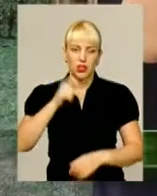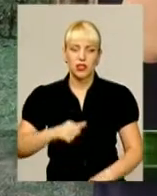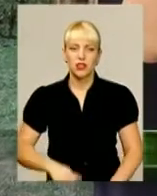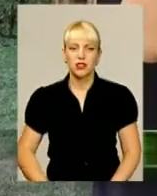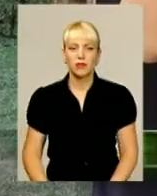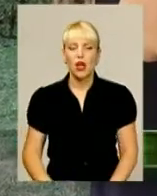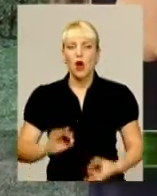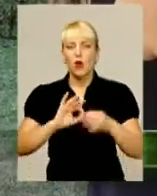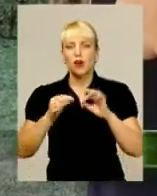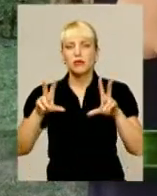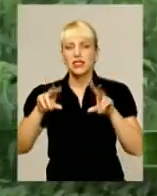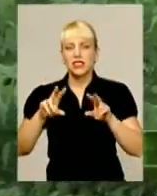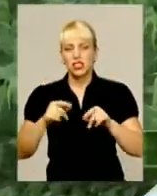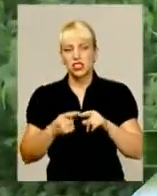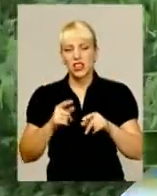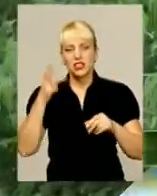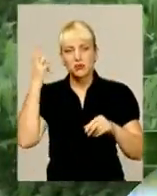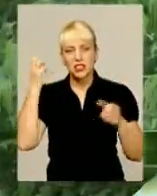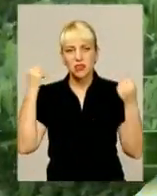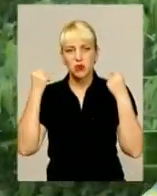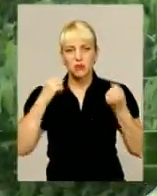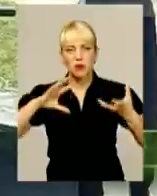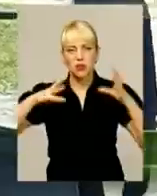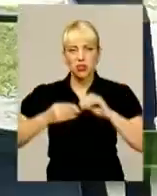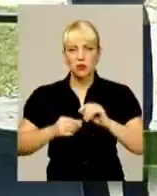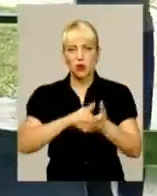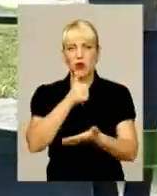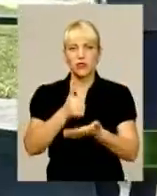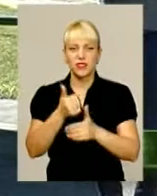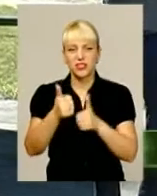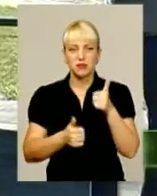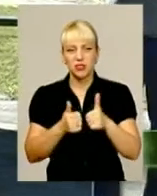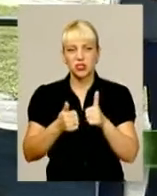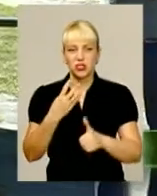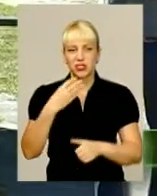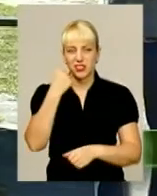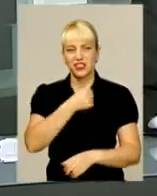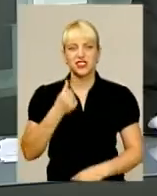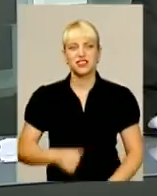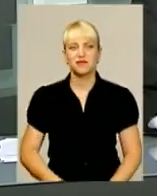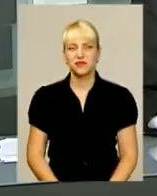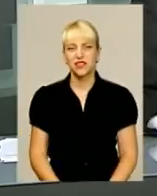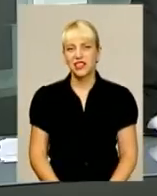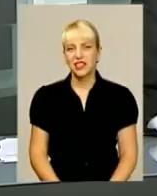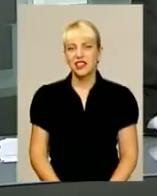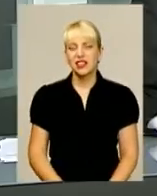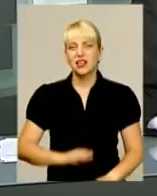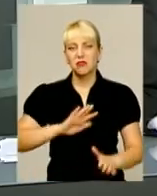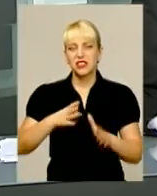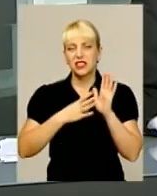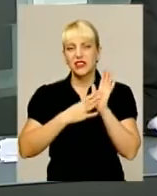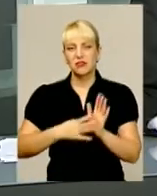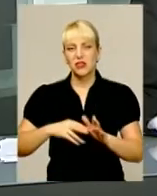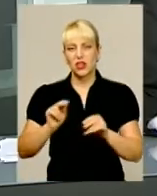Олімпійське щастя. Хмельницькі спортсмени підбивають підсумки головних змагань чотириріччя. Після 9